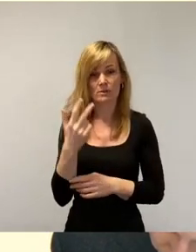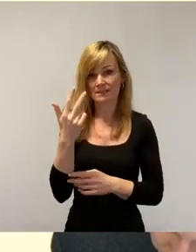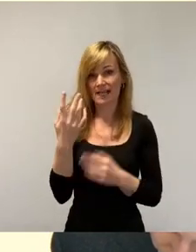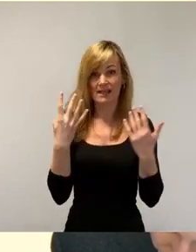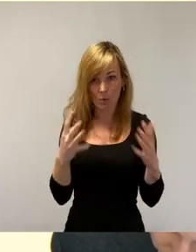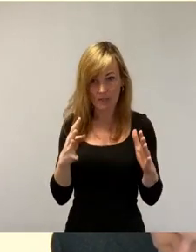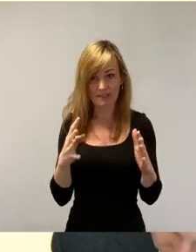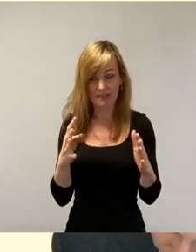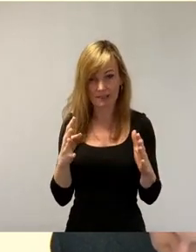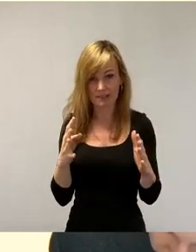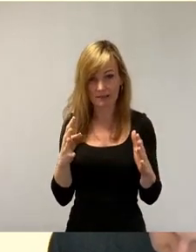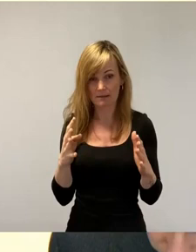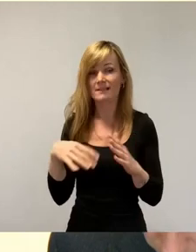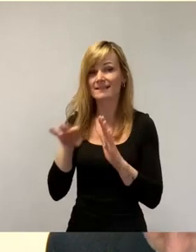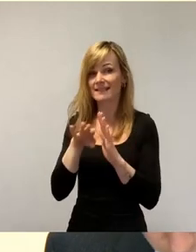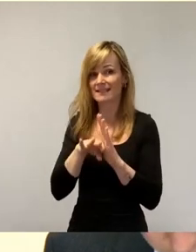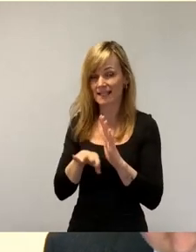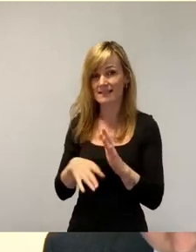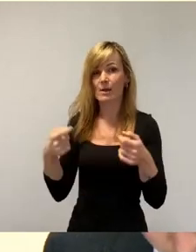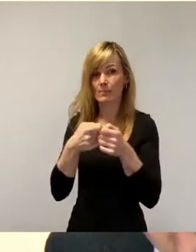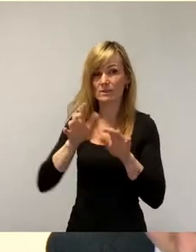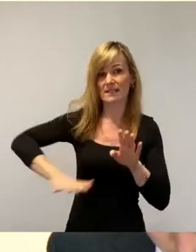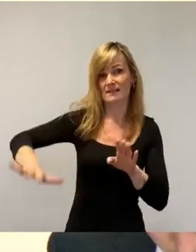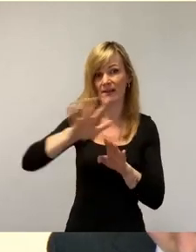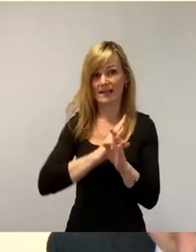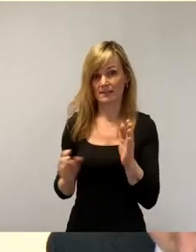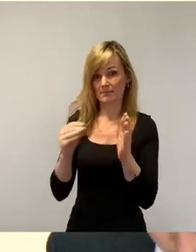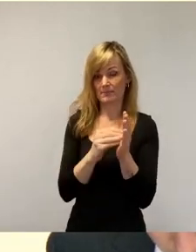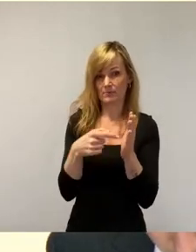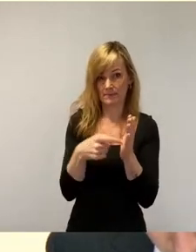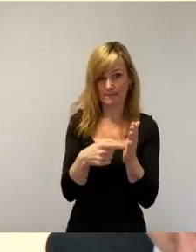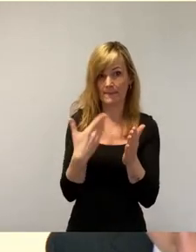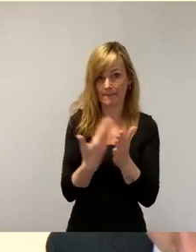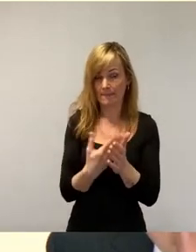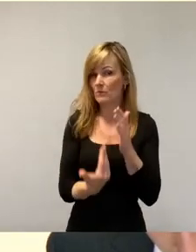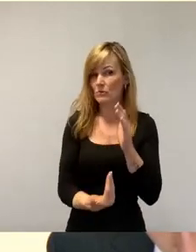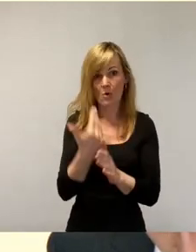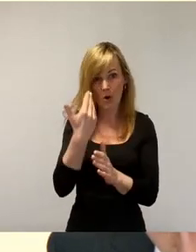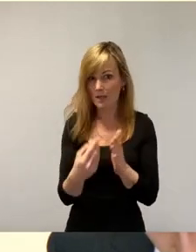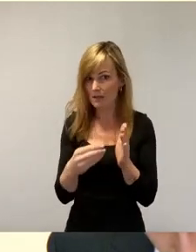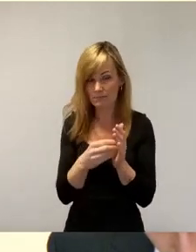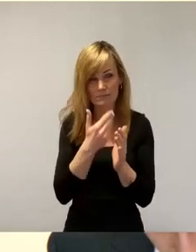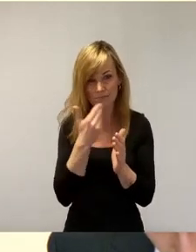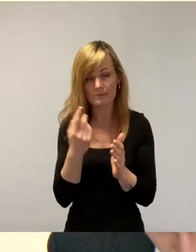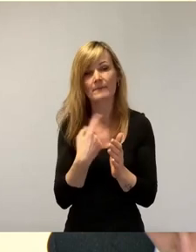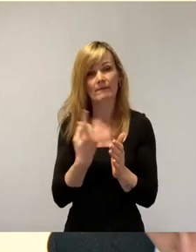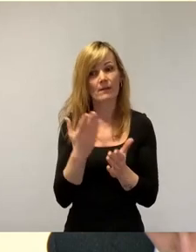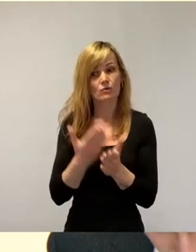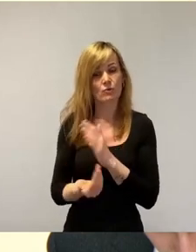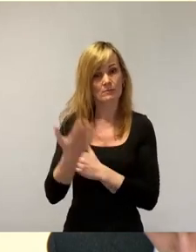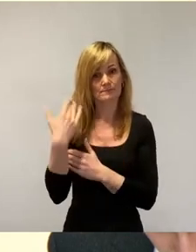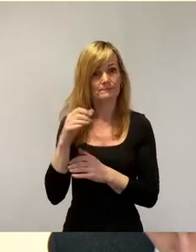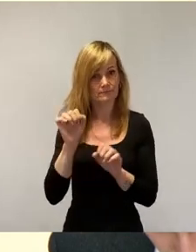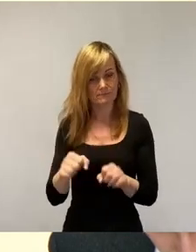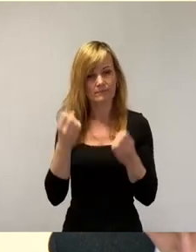im Gesetz bundesweit stehen und mit Dichten ein neues Instrument sind, können wir auch schon natürlich